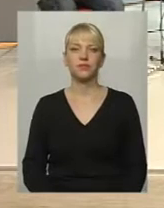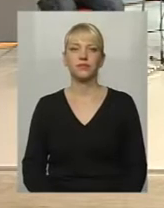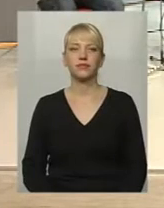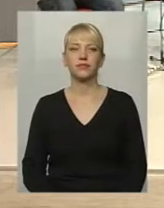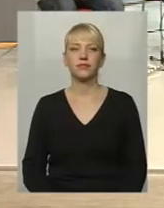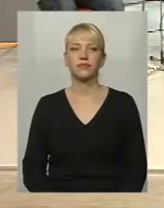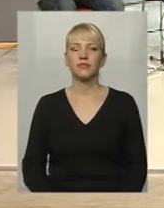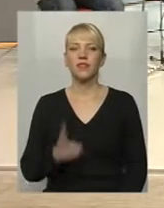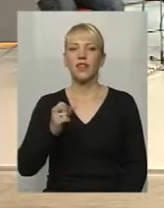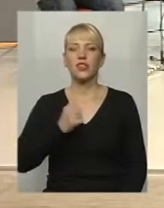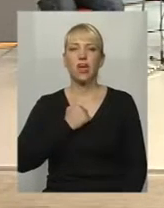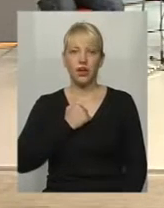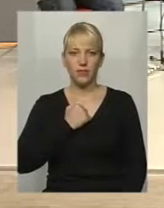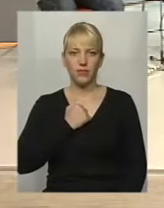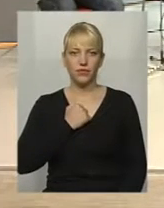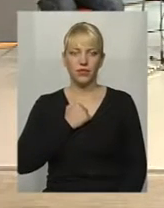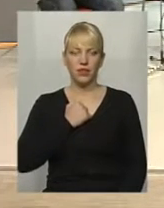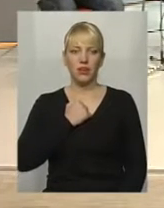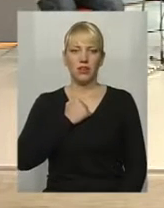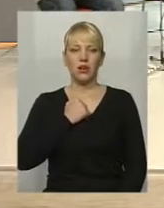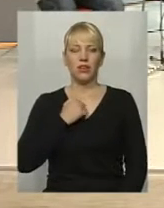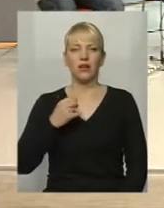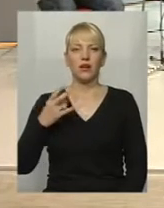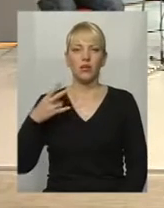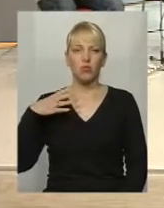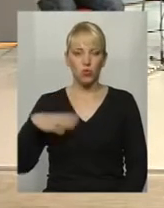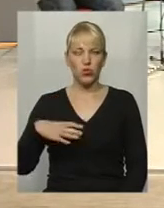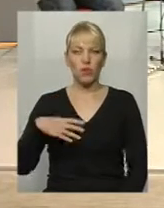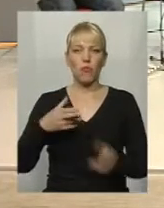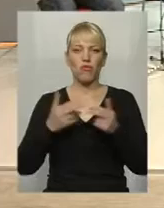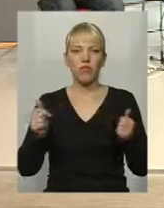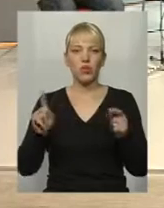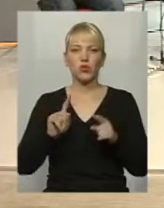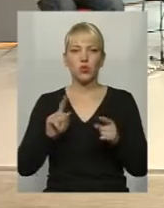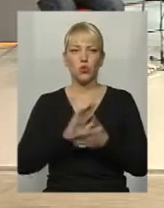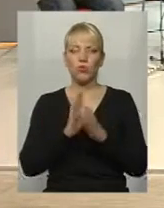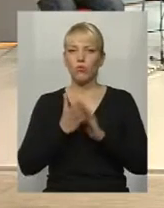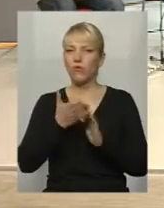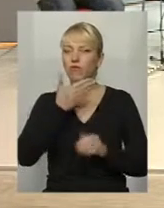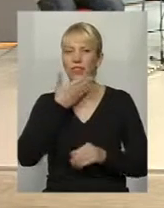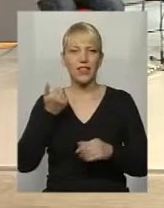На превеликий жаль, мусимо визнати, що умови не створені.